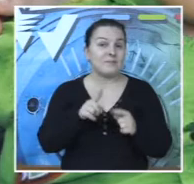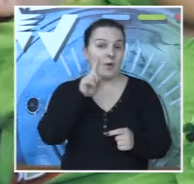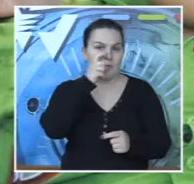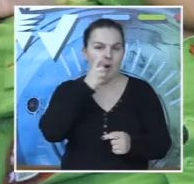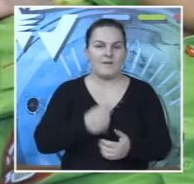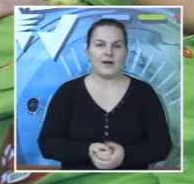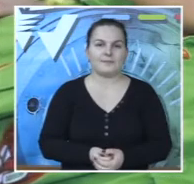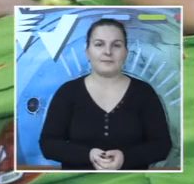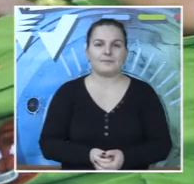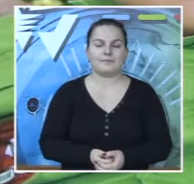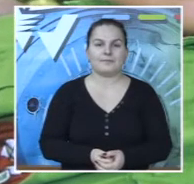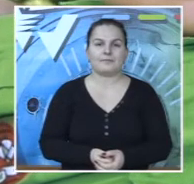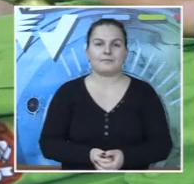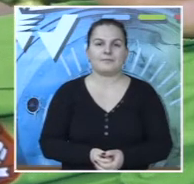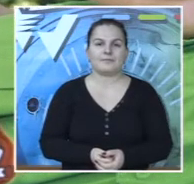manji.